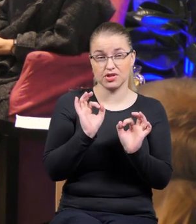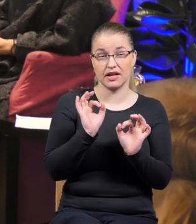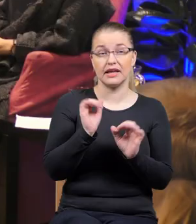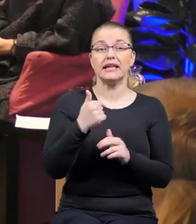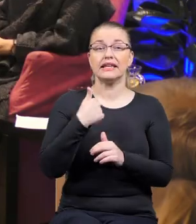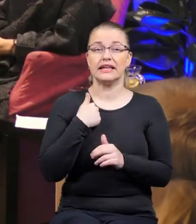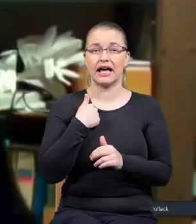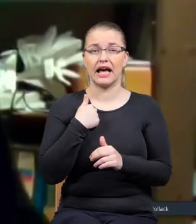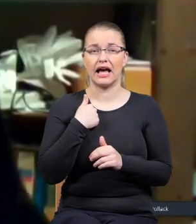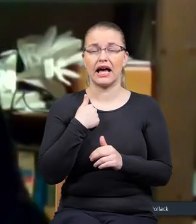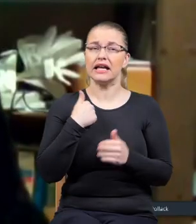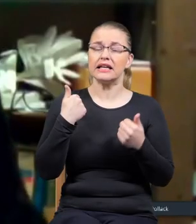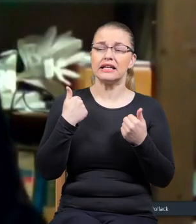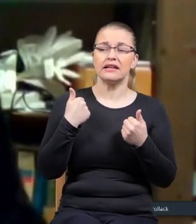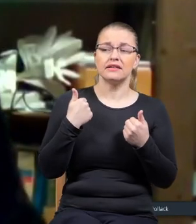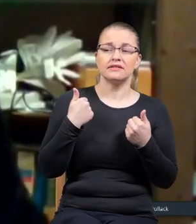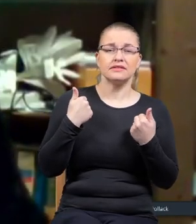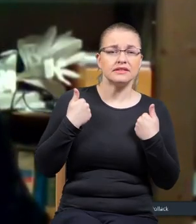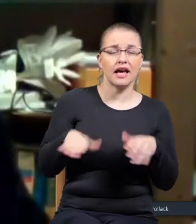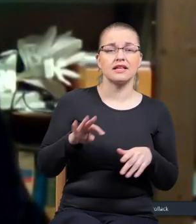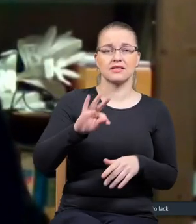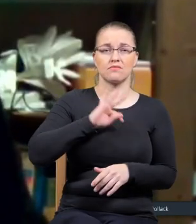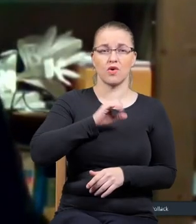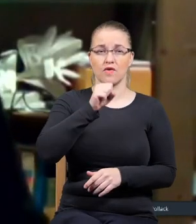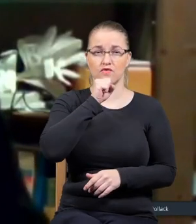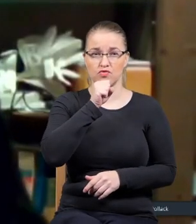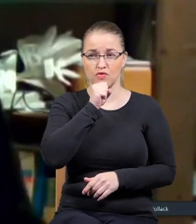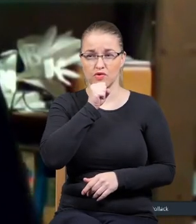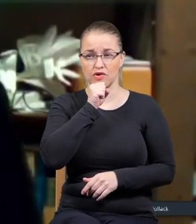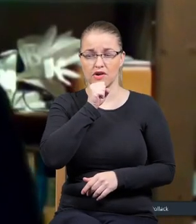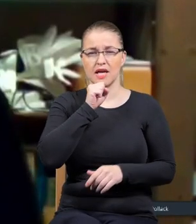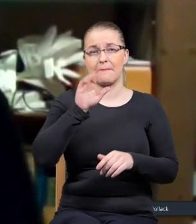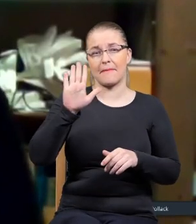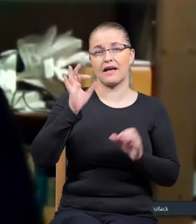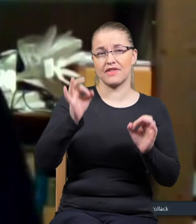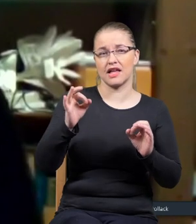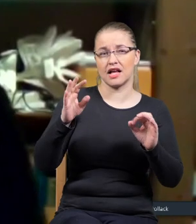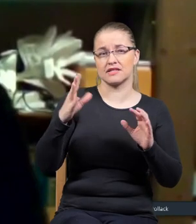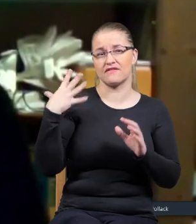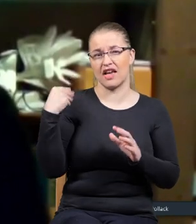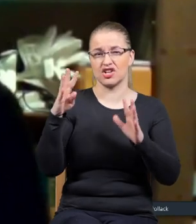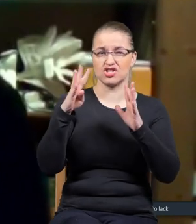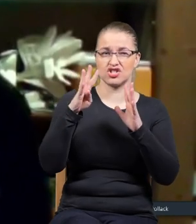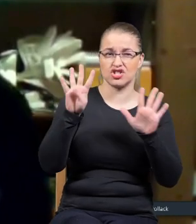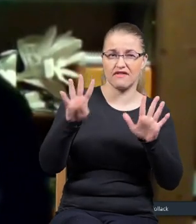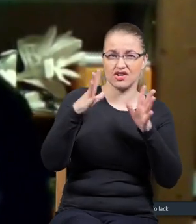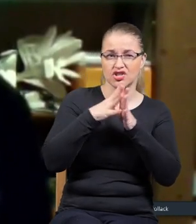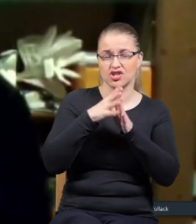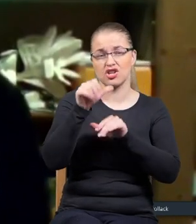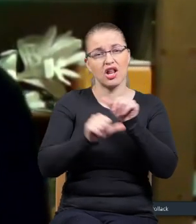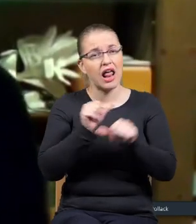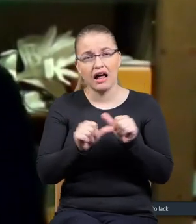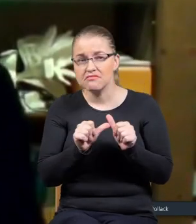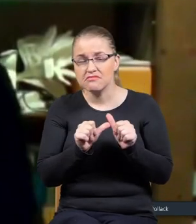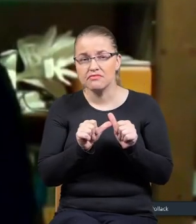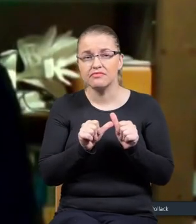Ja nie chciałbym, żeby się, na przykład mój wnuk, który teraz ma dziewięć, dziesięć lat, żeby on tym się zawołał.